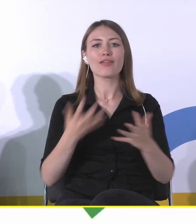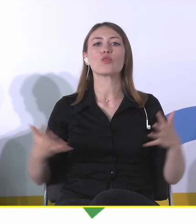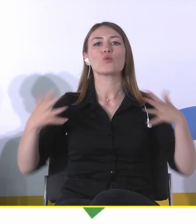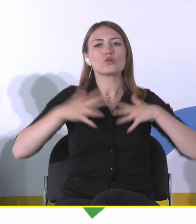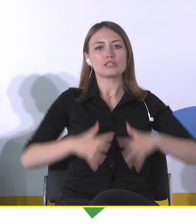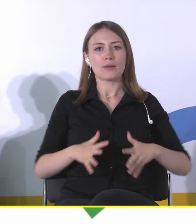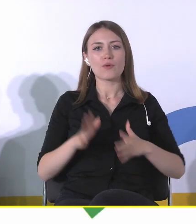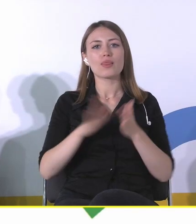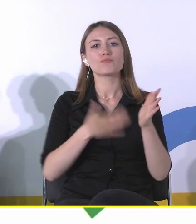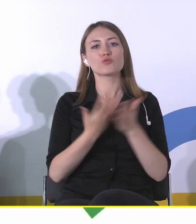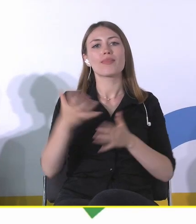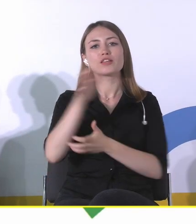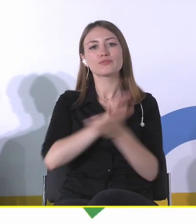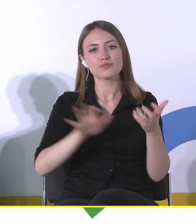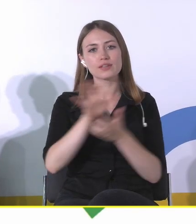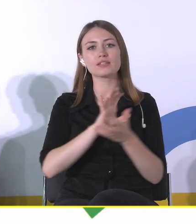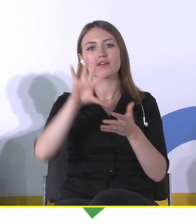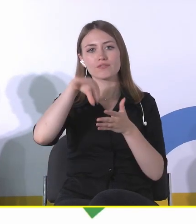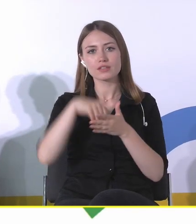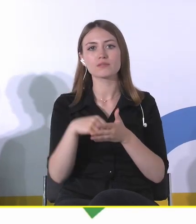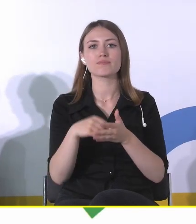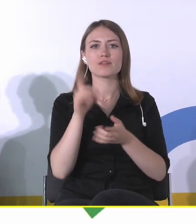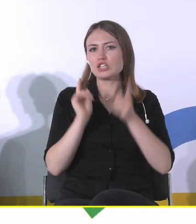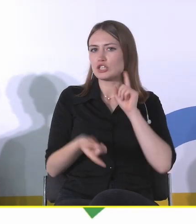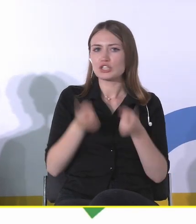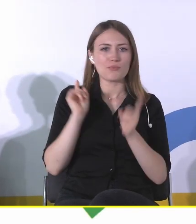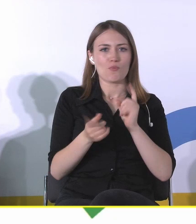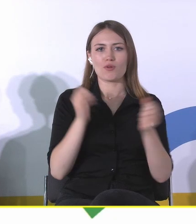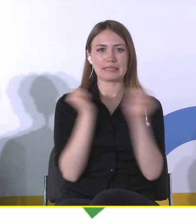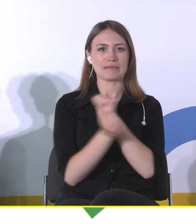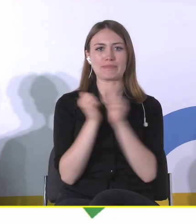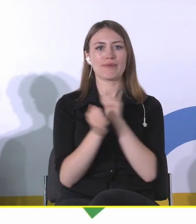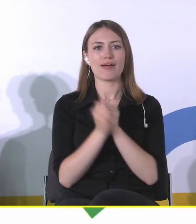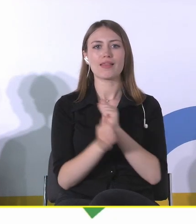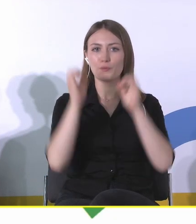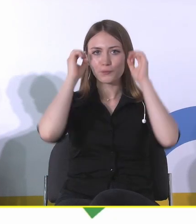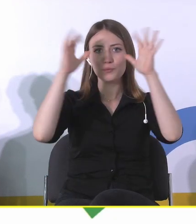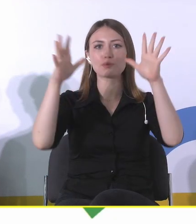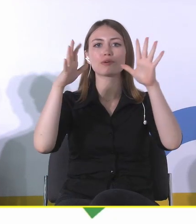świecie bardzo głębokich i szybko zachodzących zmian kulturowych dziedzictwo kulturowe może